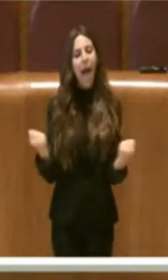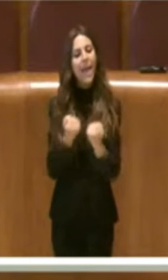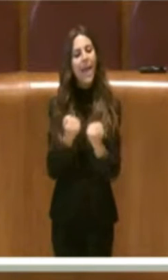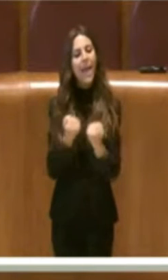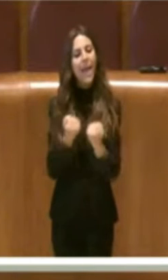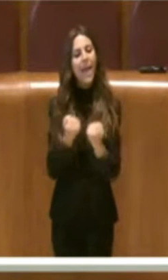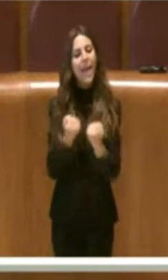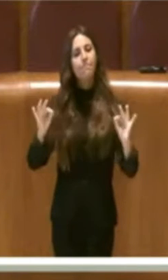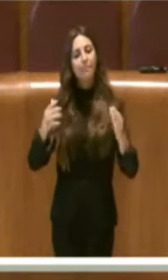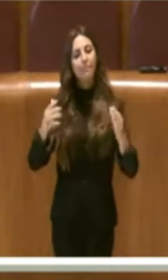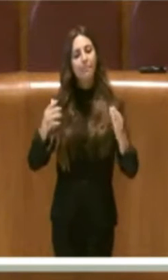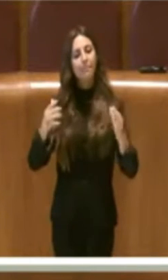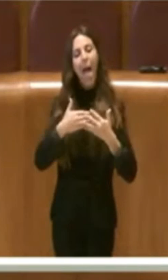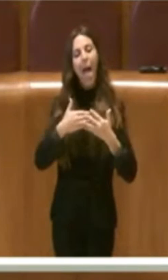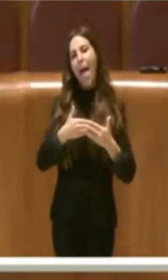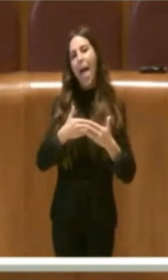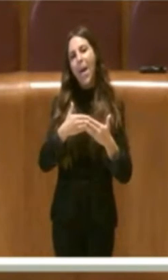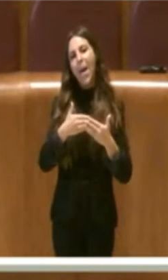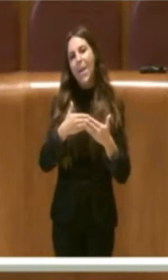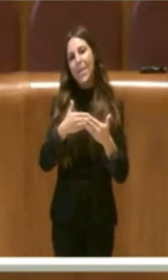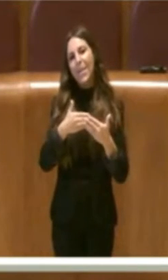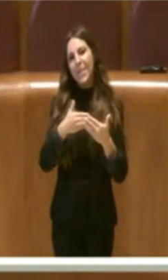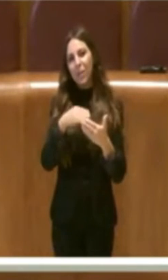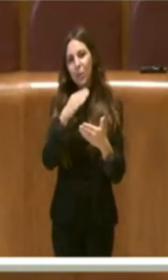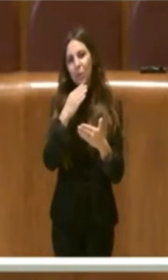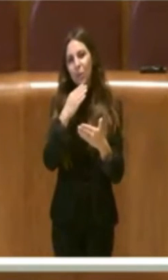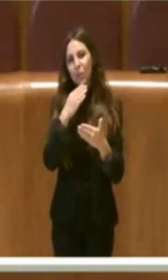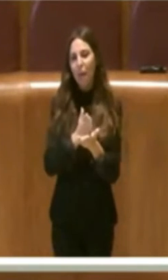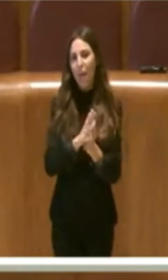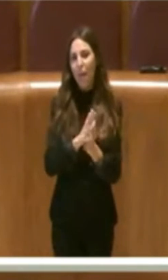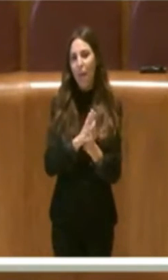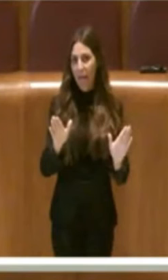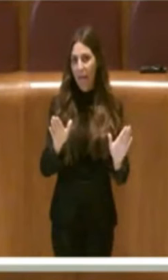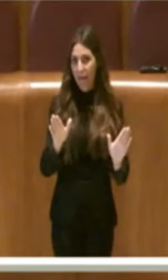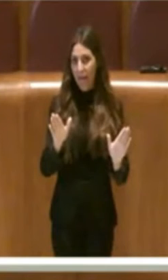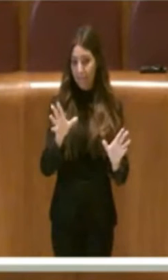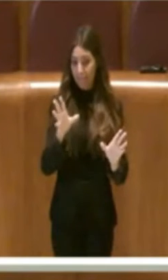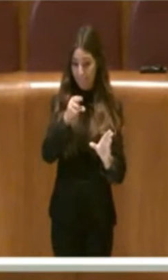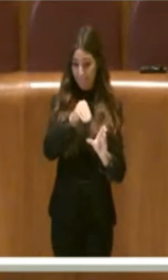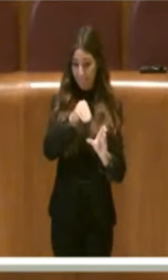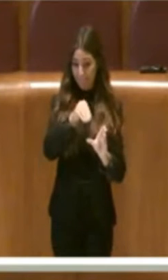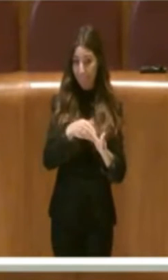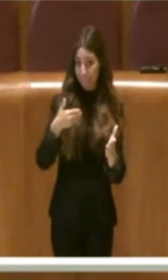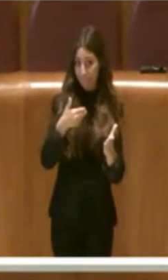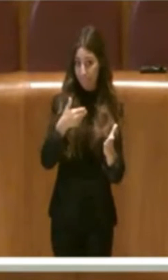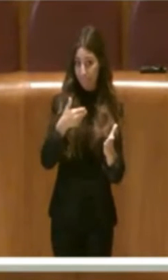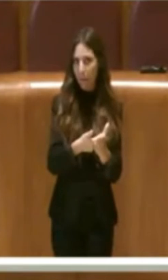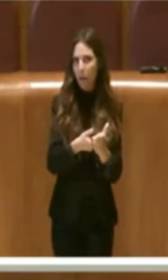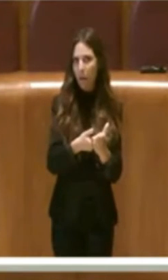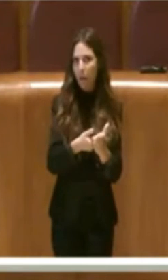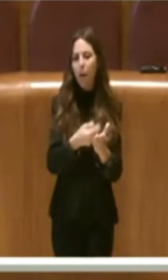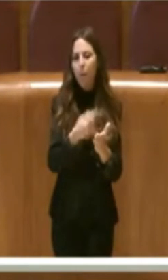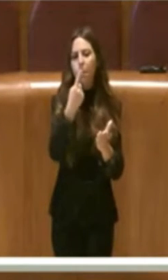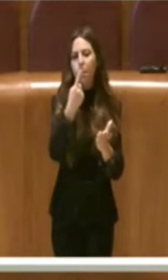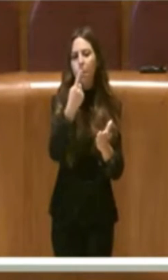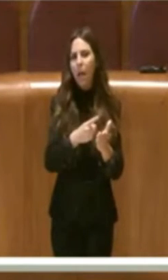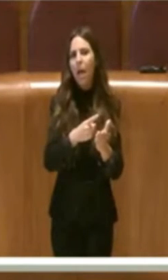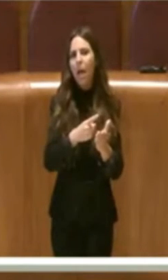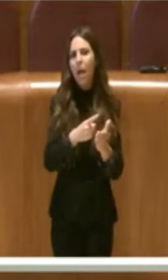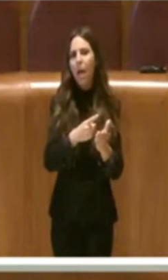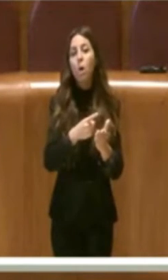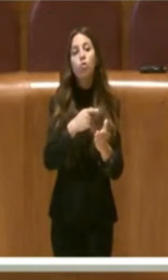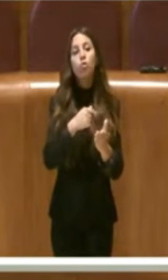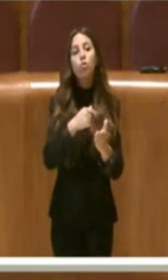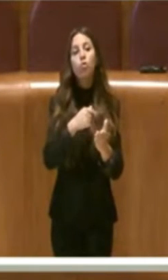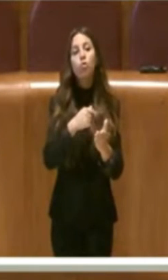Basta che è stata proprio citata all'interno della mozione non è una delle uniche attività